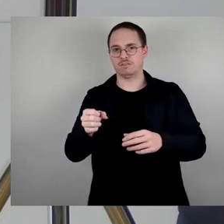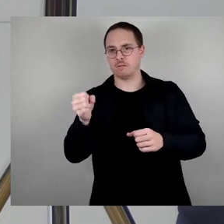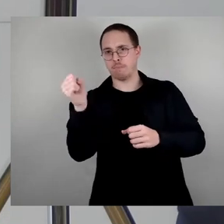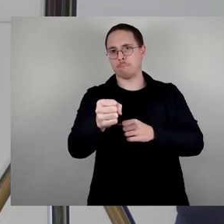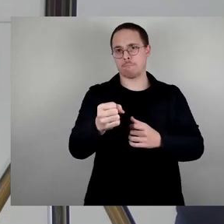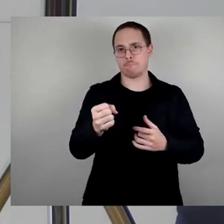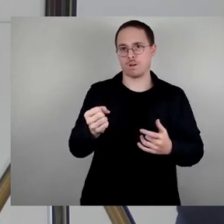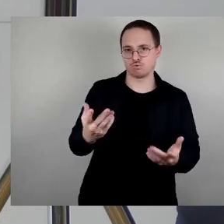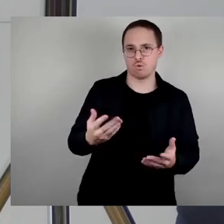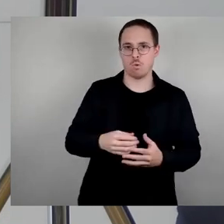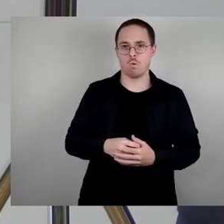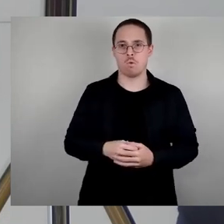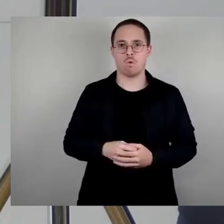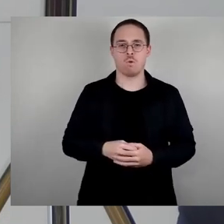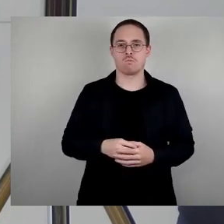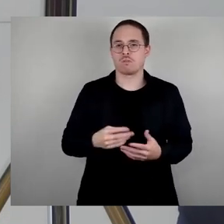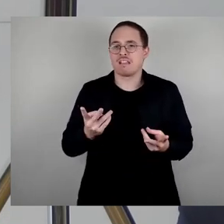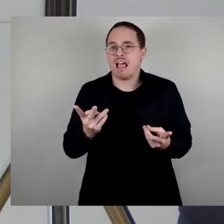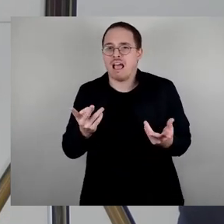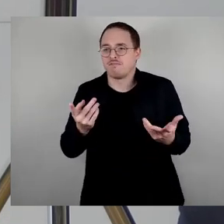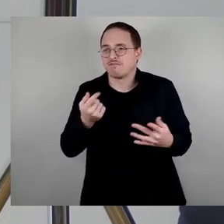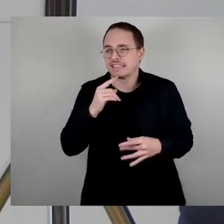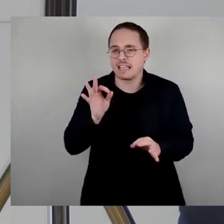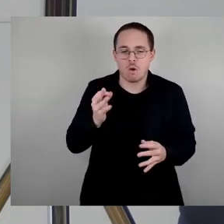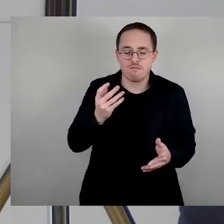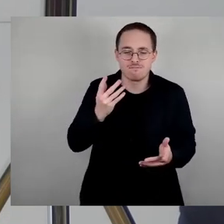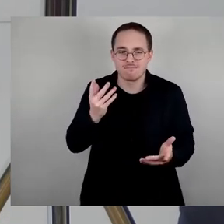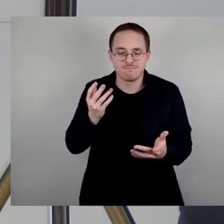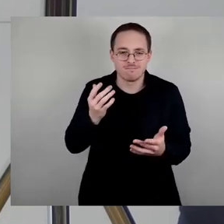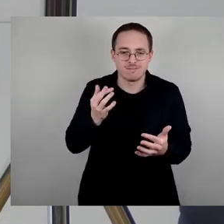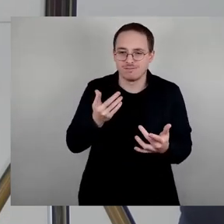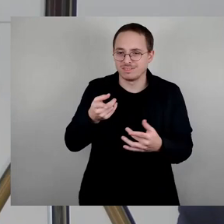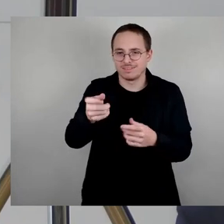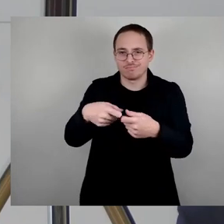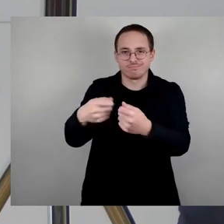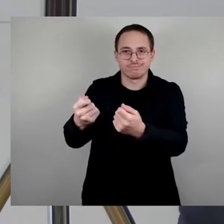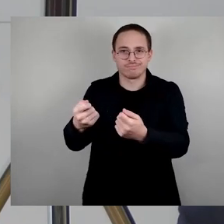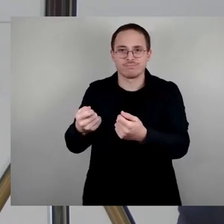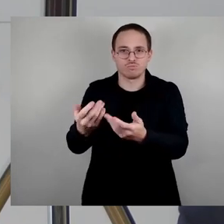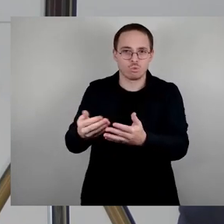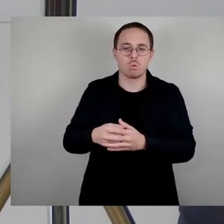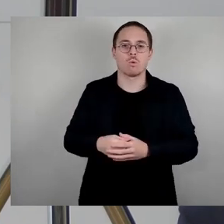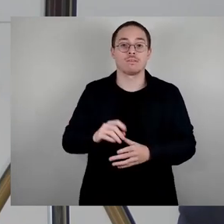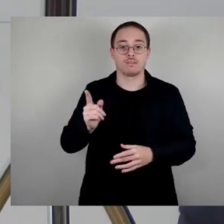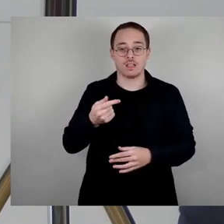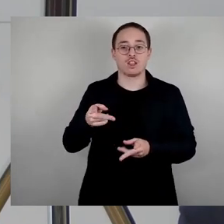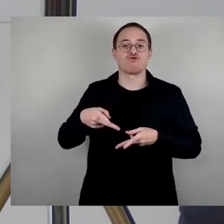mit einer Intervention versehen wurde. Daraufhin ist das Straßen- und Tiefbeamt vor Ort gewesen